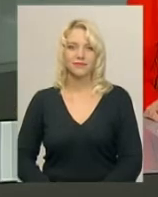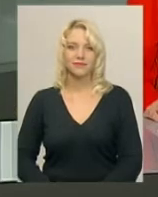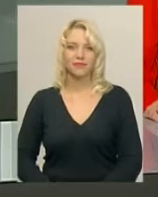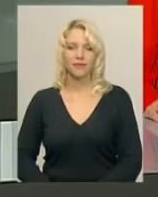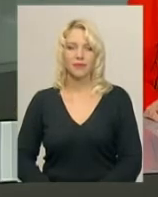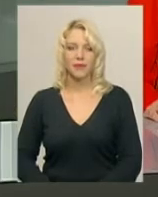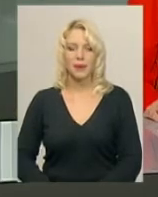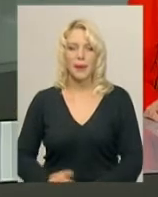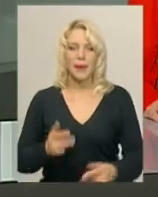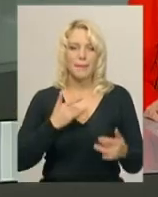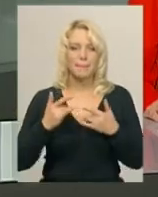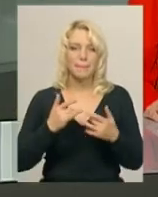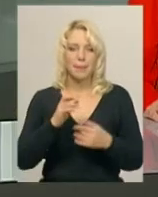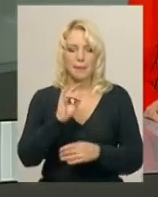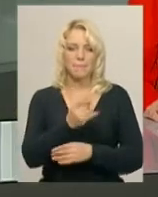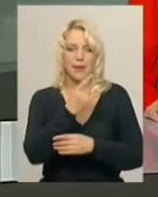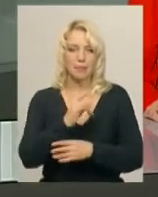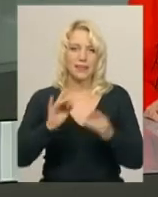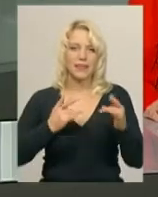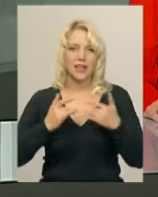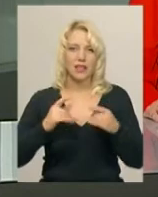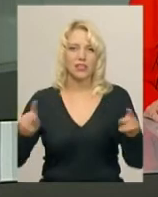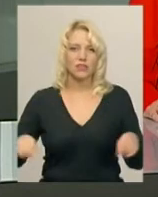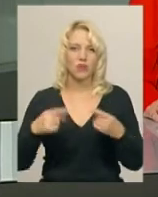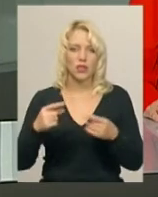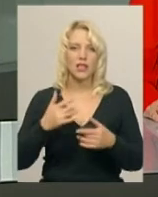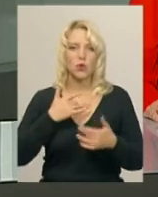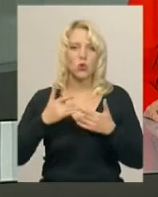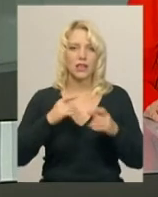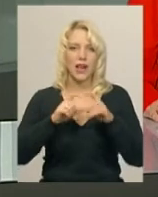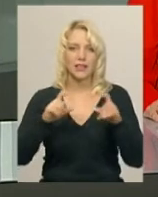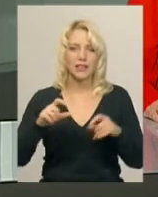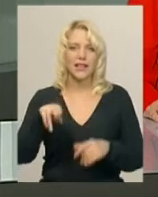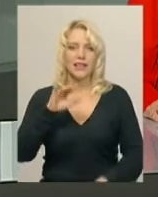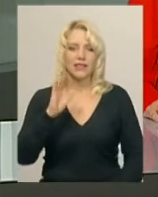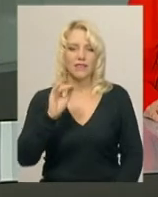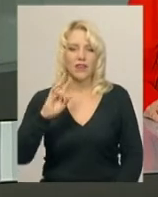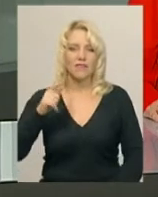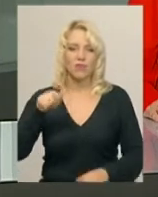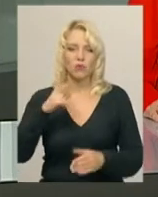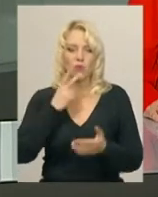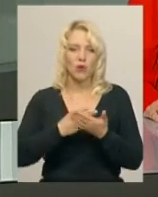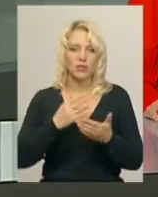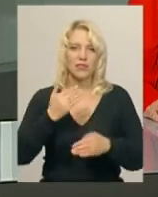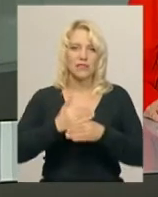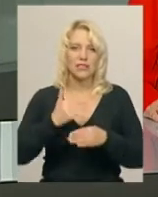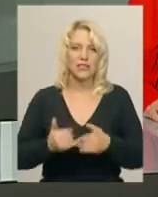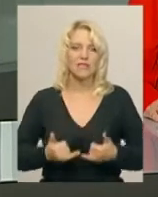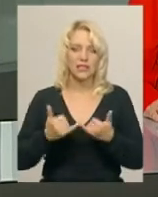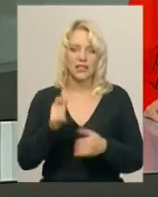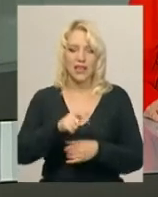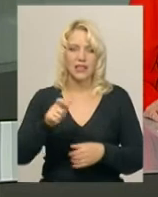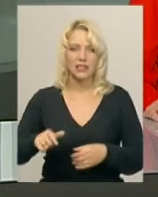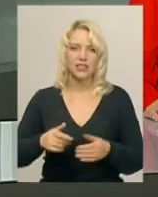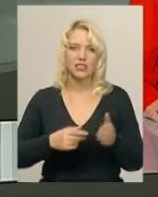Бебі-театр створили у Хмельницькому академічному обласному театрі «Ляльок дивень». У ньому показуватимуть вистави для глядачів